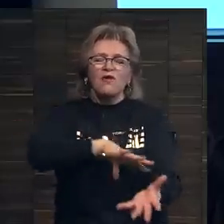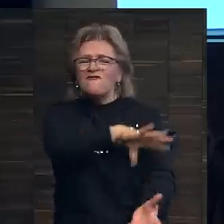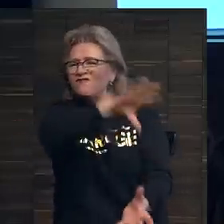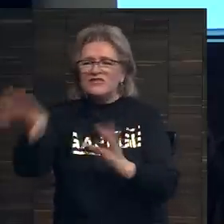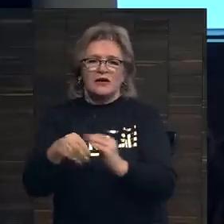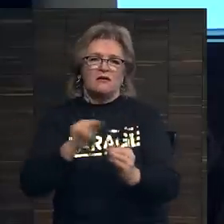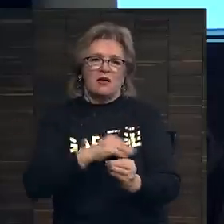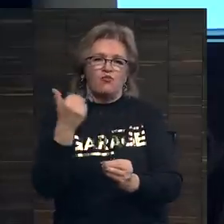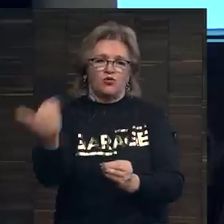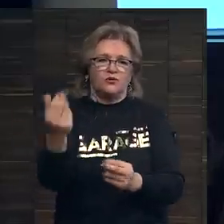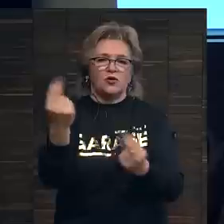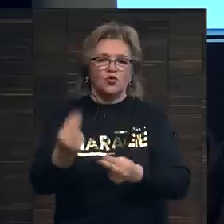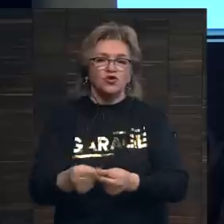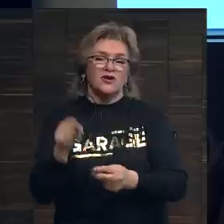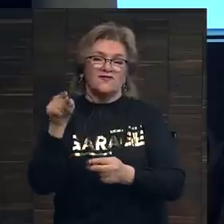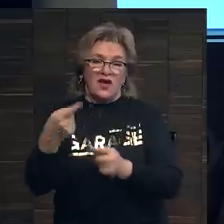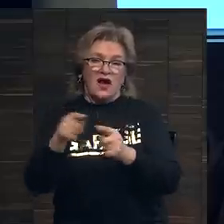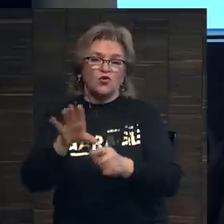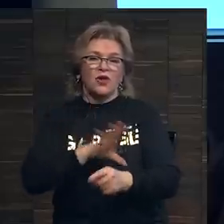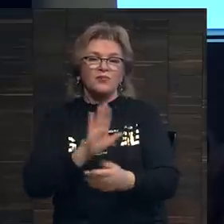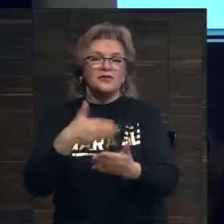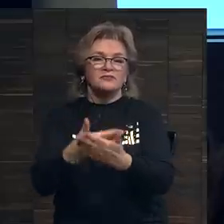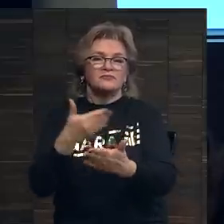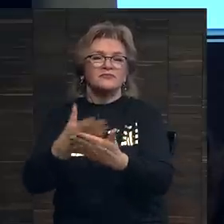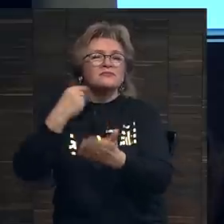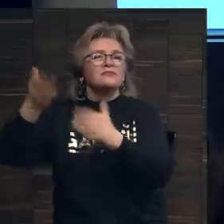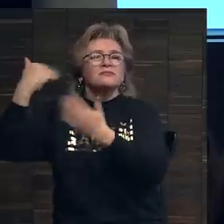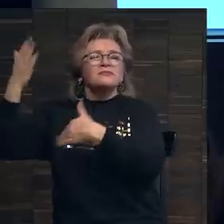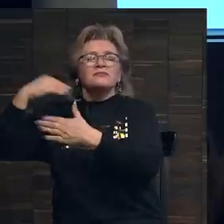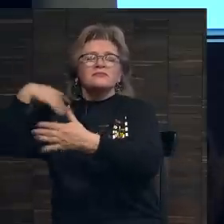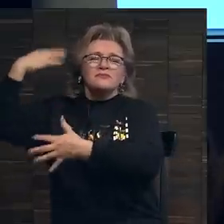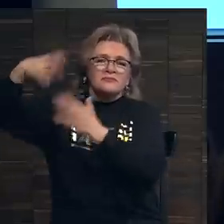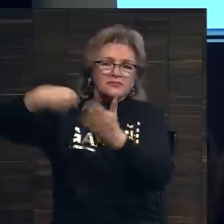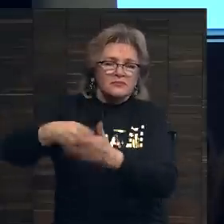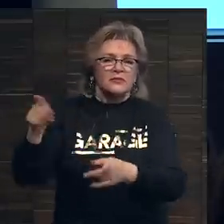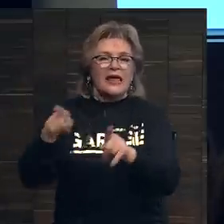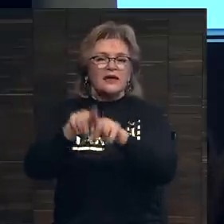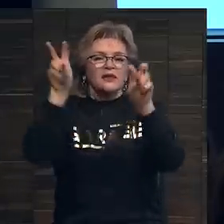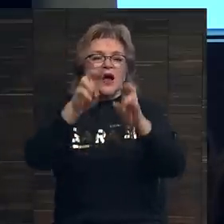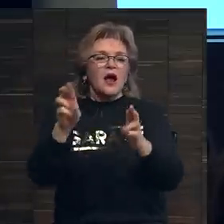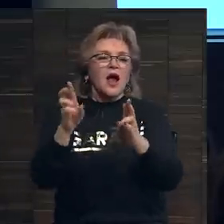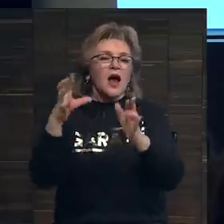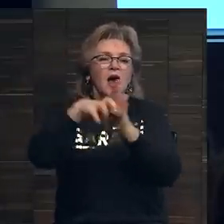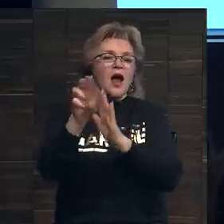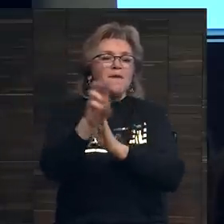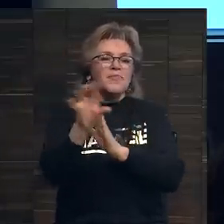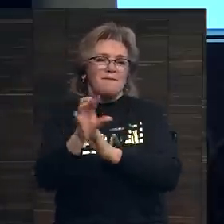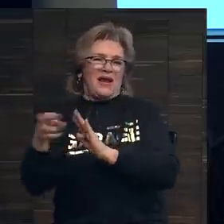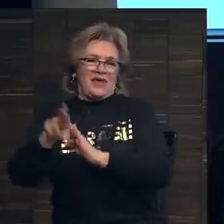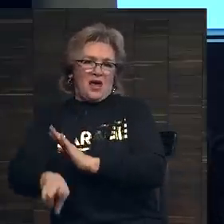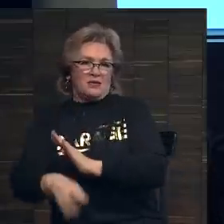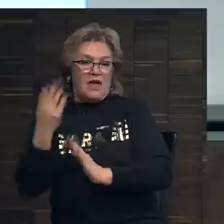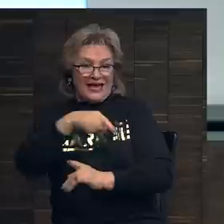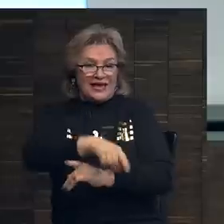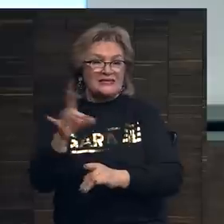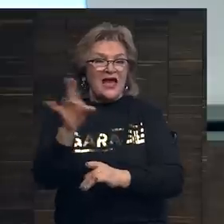работ художника, который был бы представлен когда-либо на аукционах. И это такая библия на рынке искусства. Если работа включена в